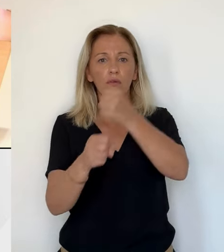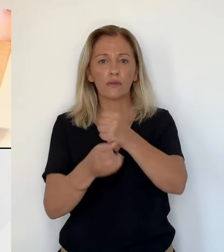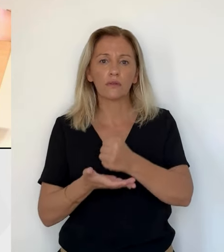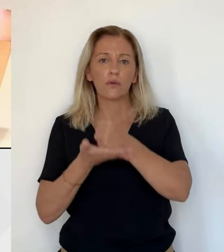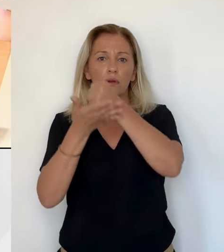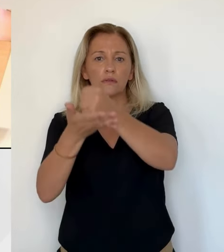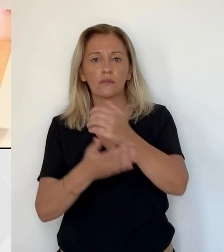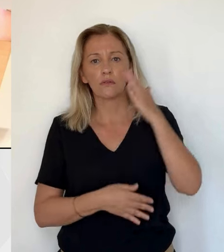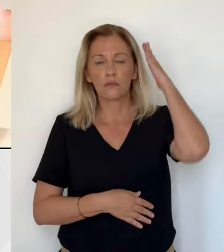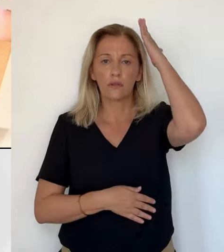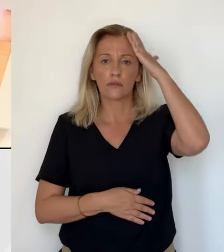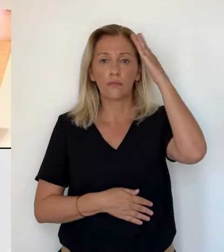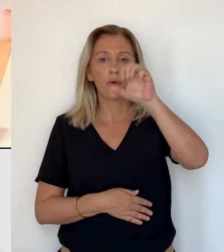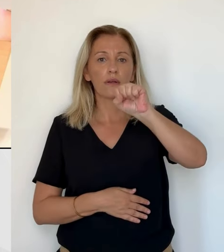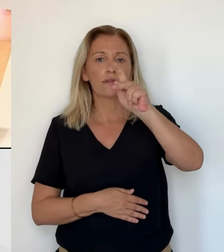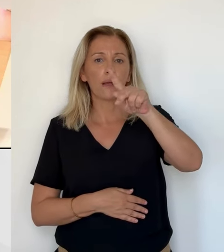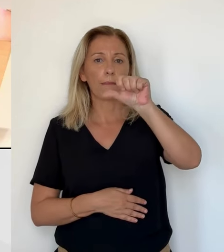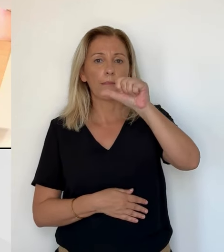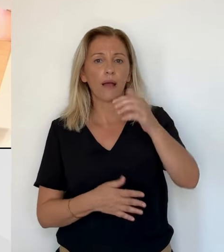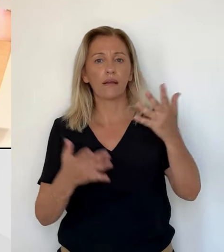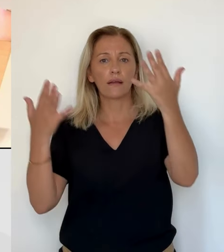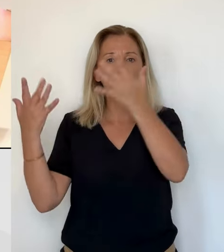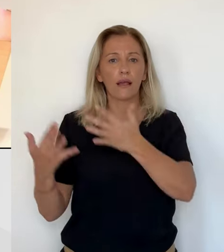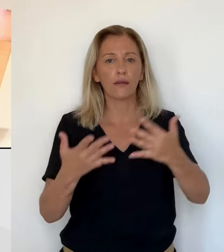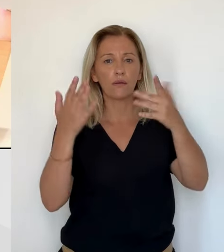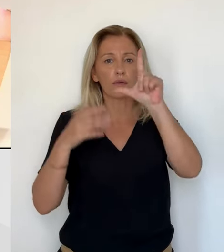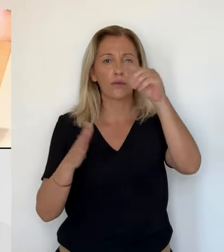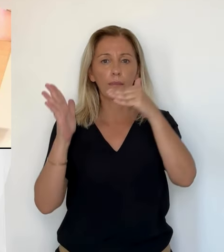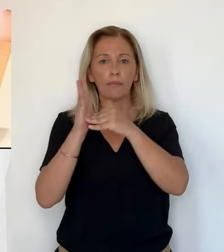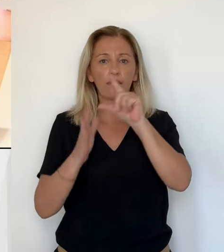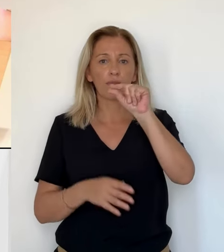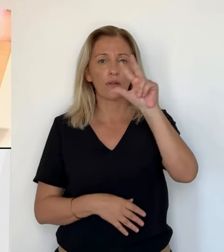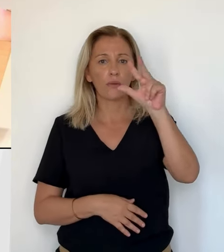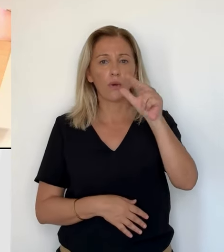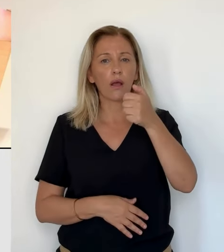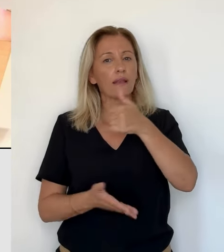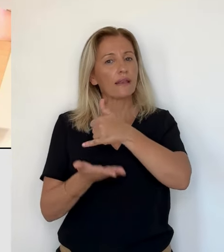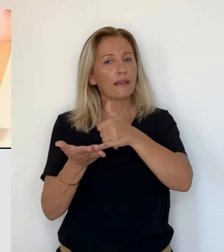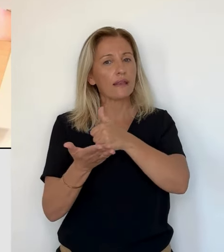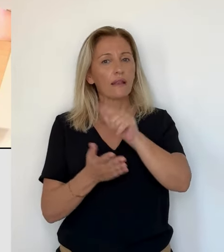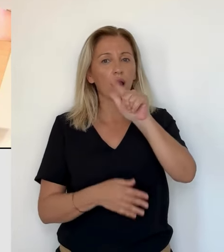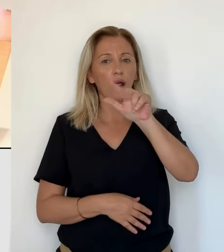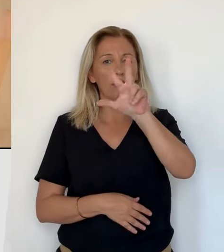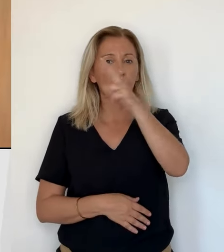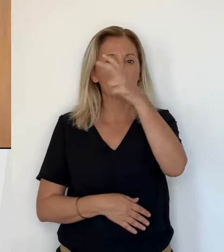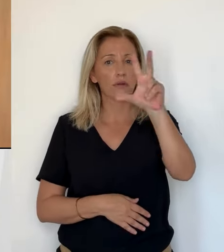eu 330 animaux abandonnés dans l'île. Le reportage de Grégoire Alcalet avec Enzo Juliane.